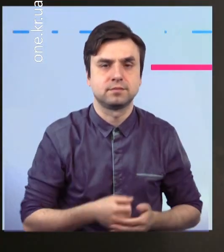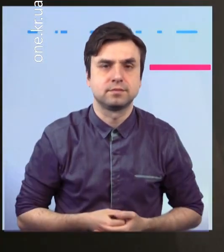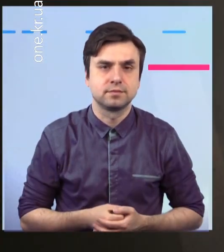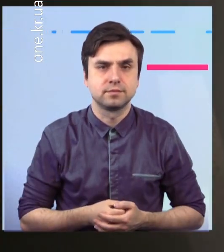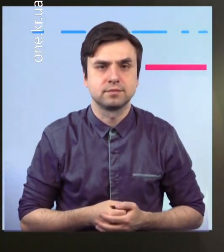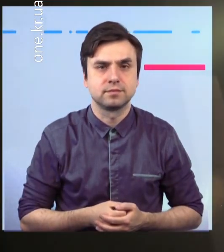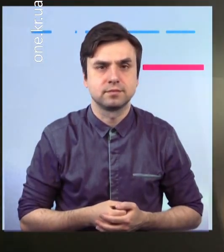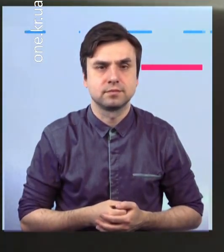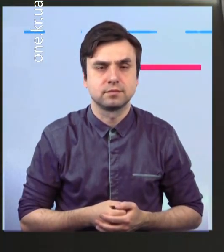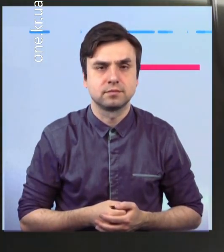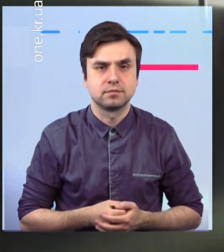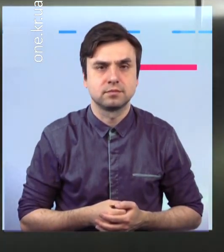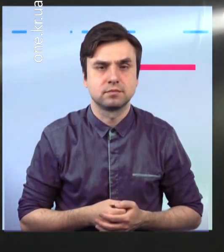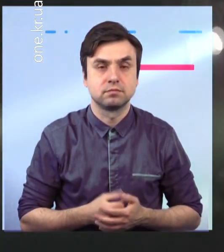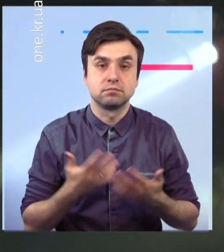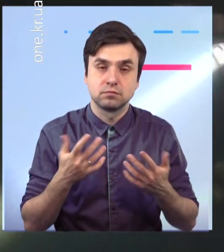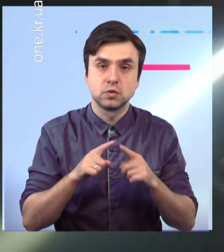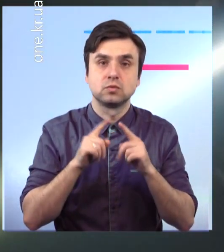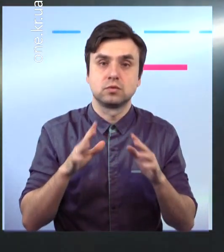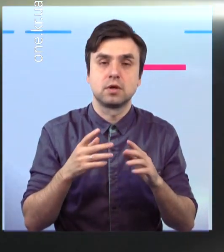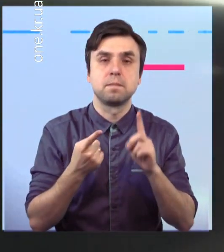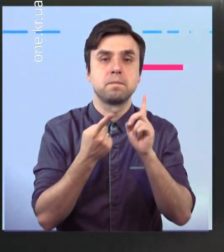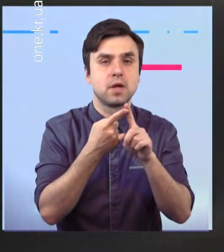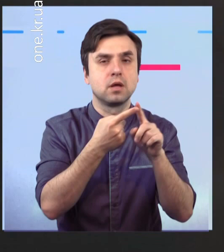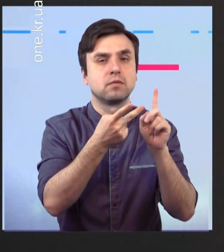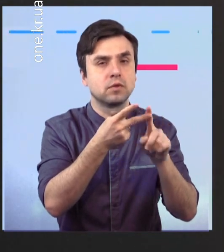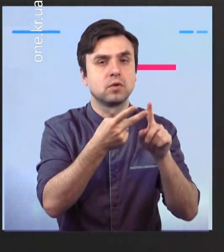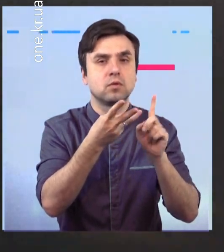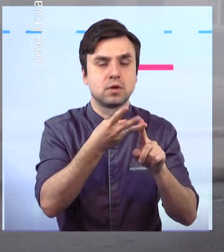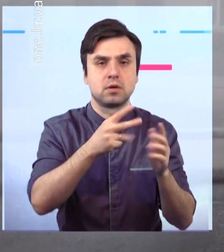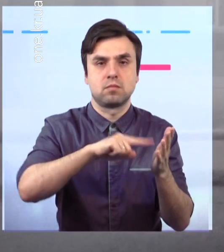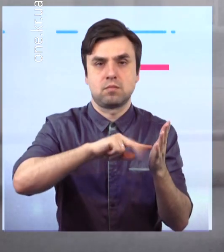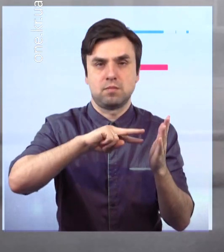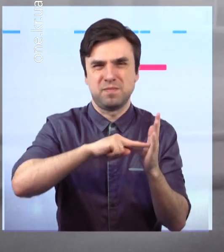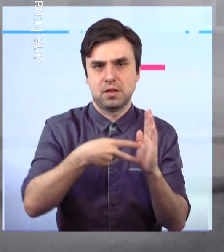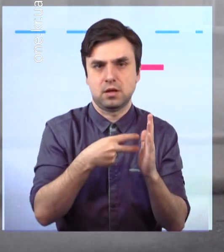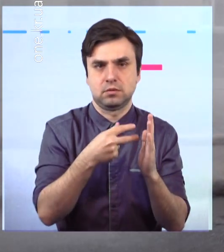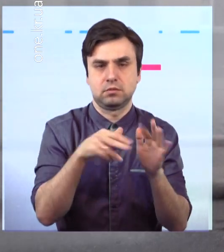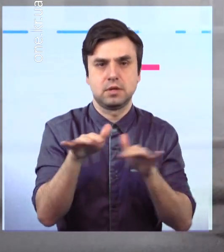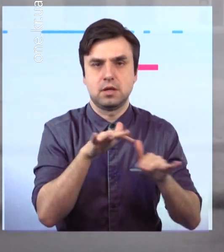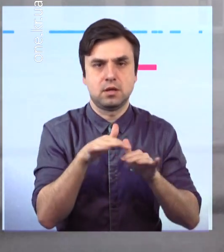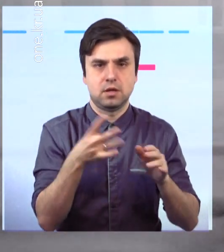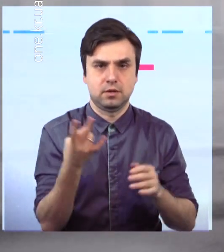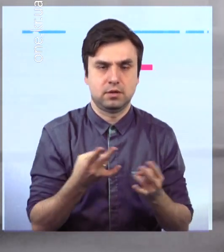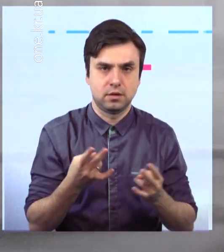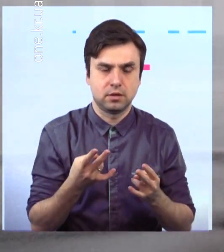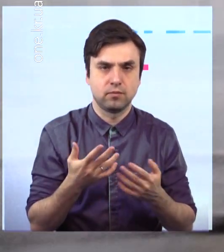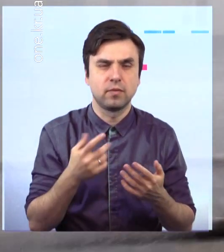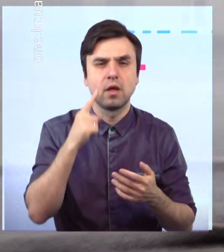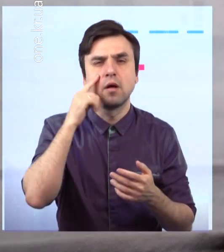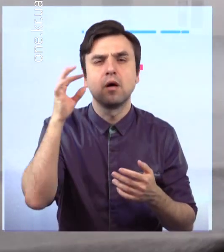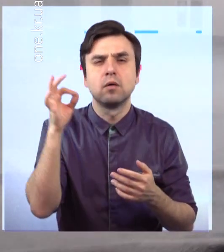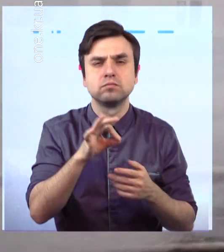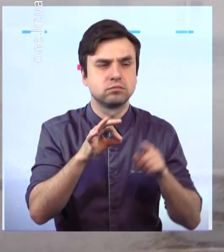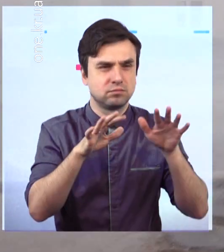Саме такими мають бути перші дії працівників персоналу у виникненні реальної пожежі. Частіше за все, основними причинами загоряння на